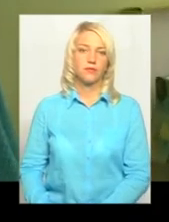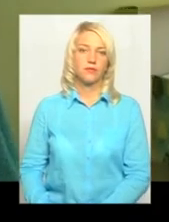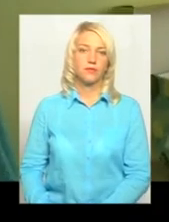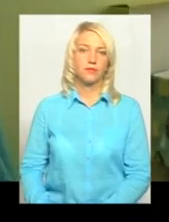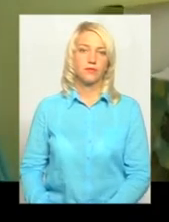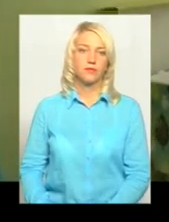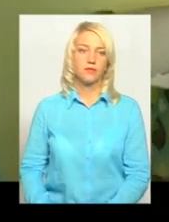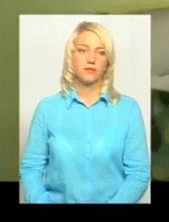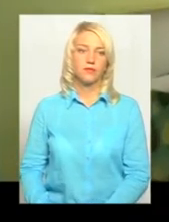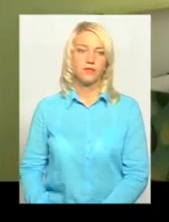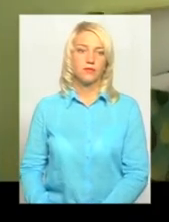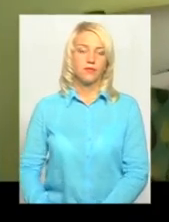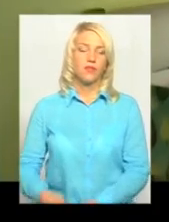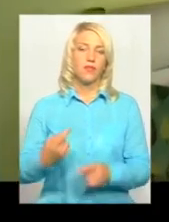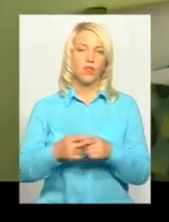Ось і бонус.